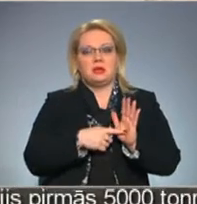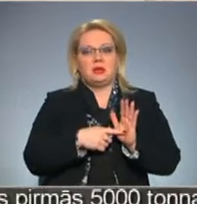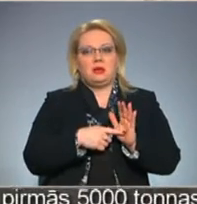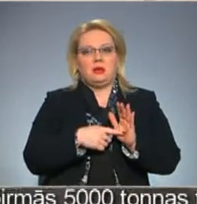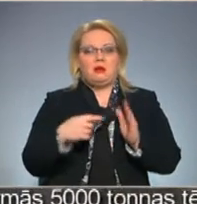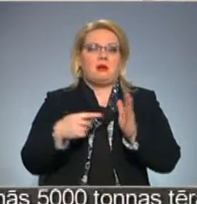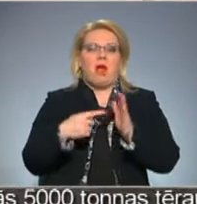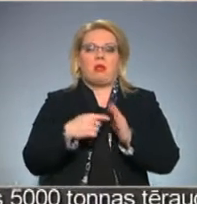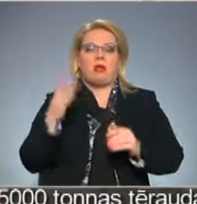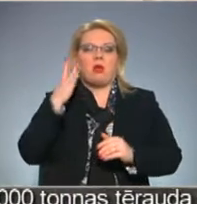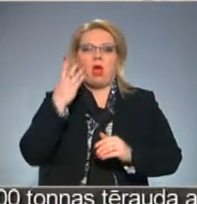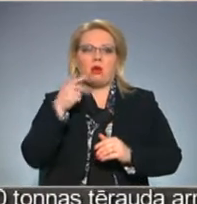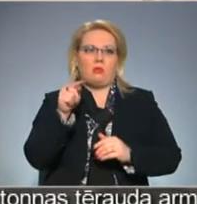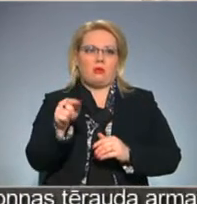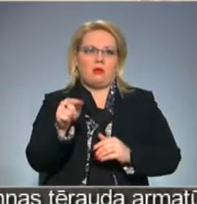kāda ieganotā?